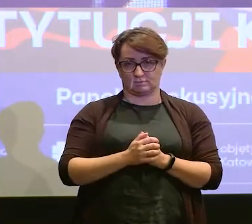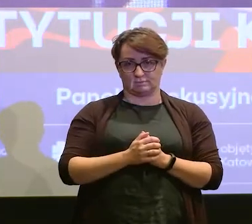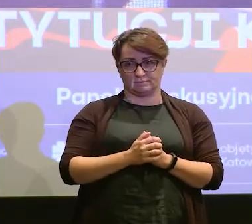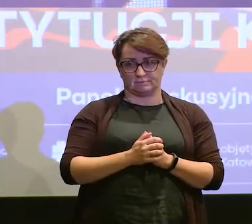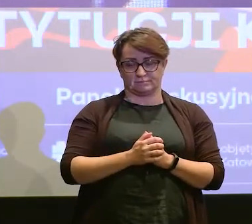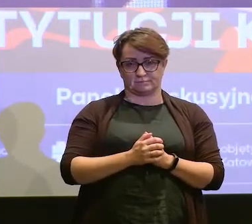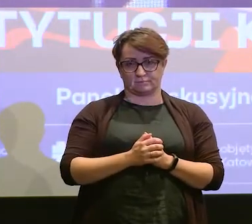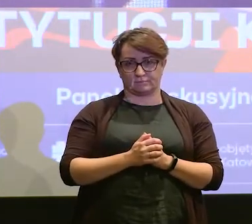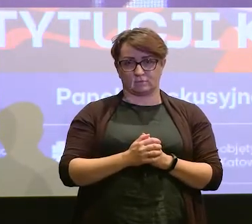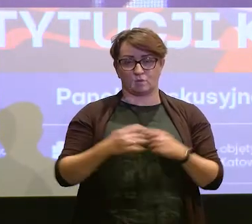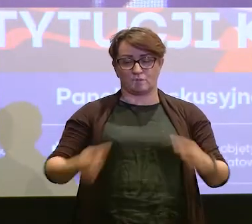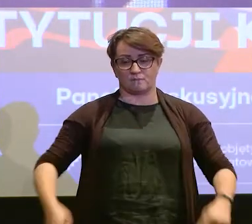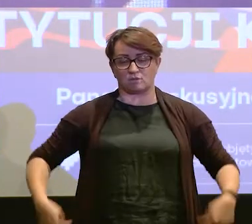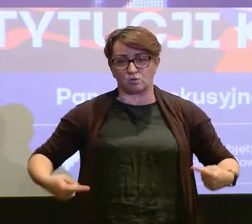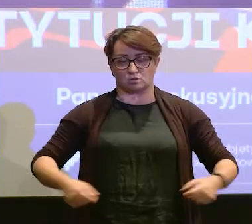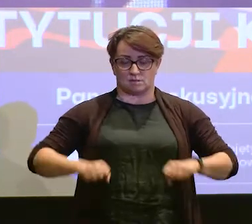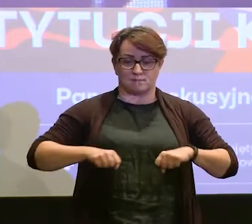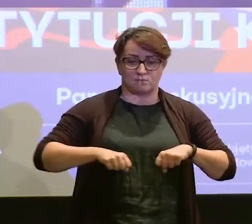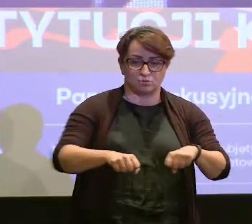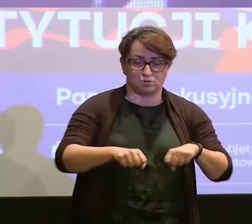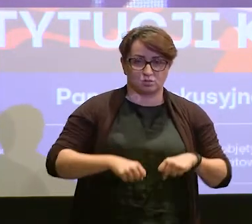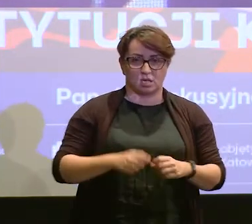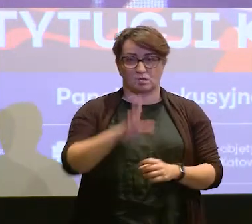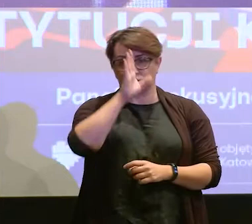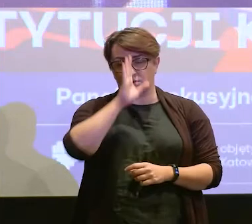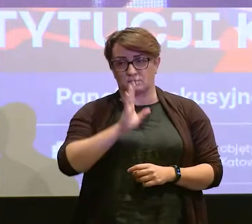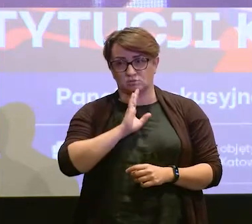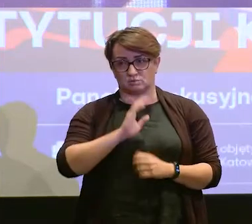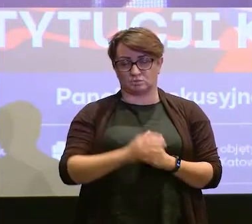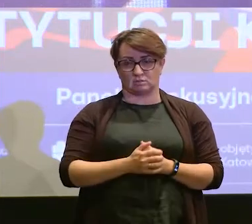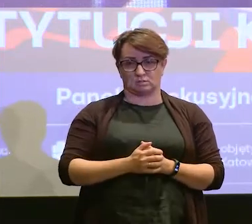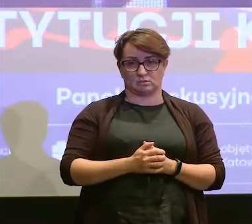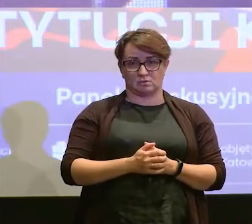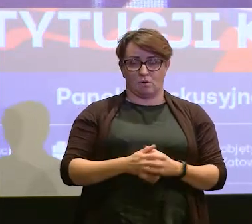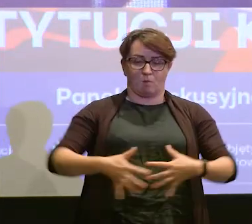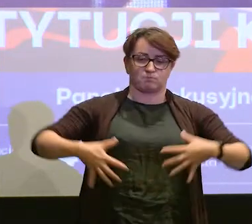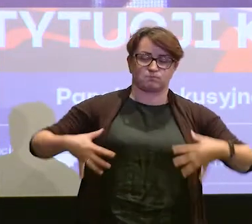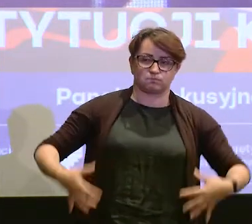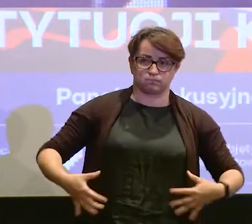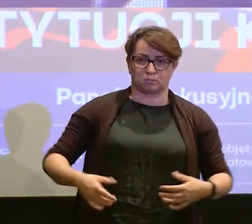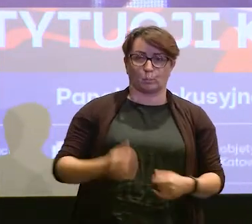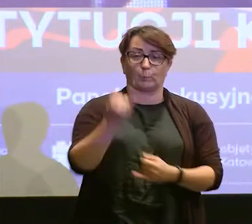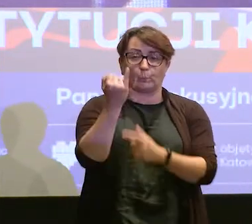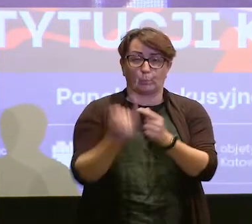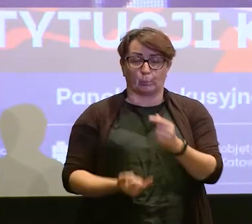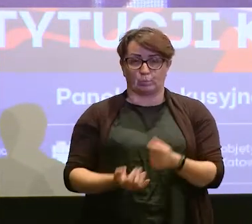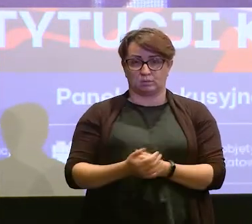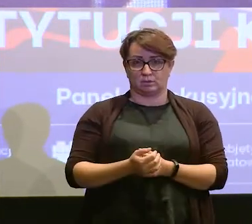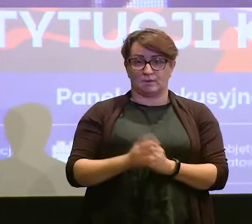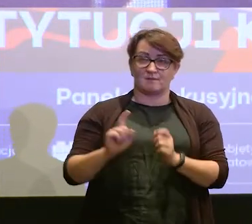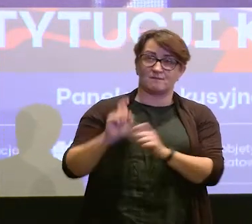z wózkiem dziecięcym, słabosłyszących, grubych, chudych,